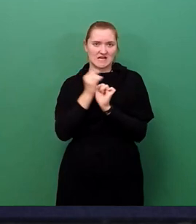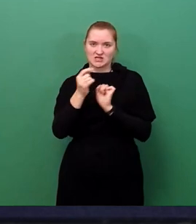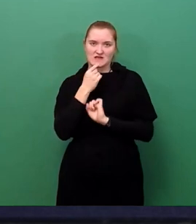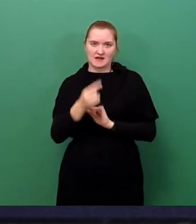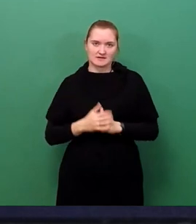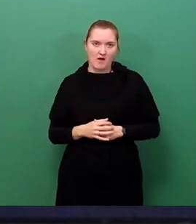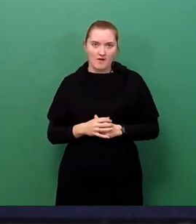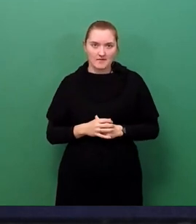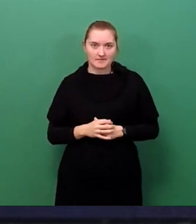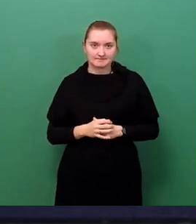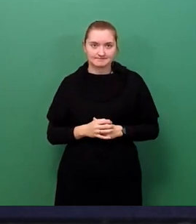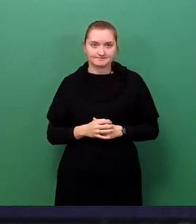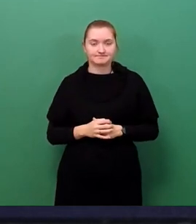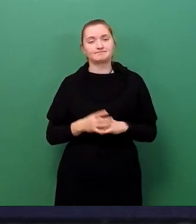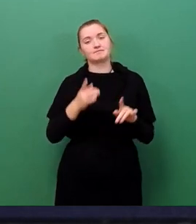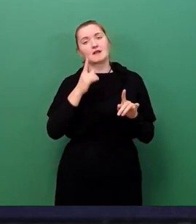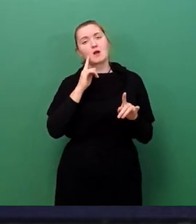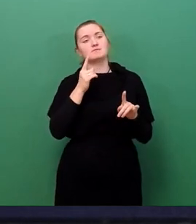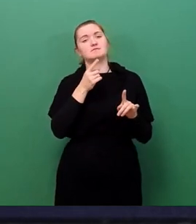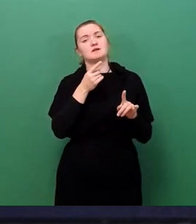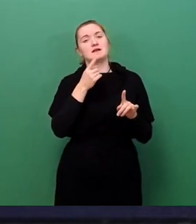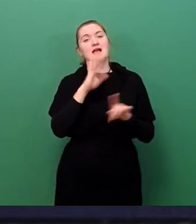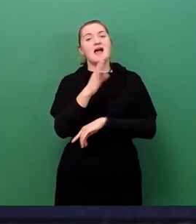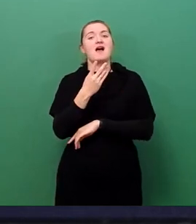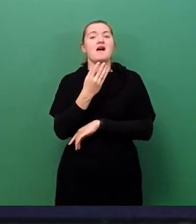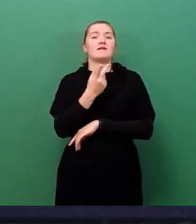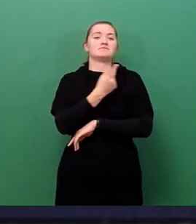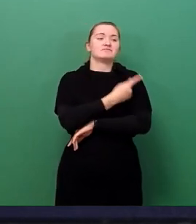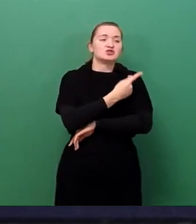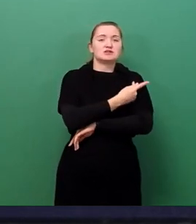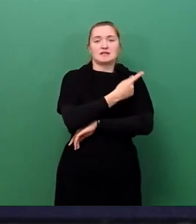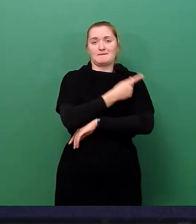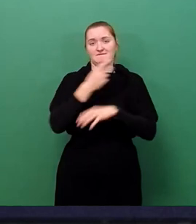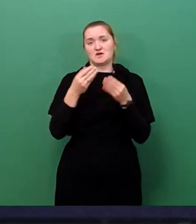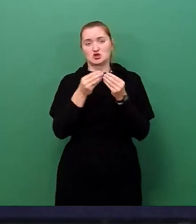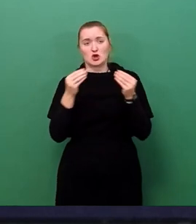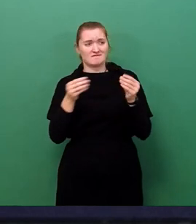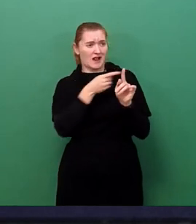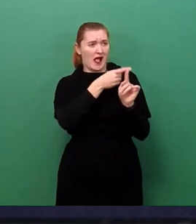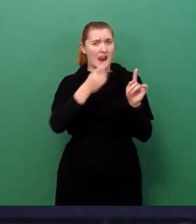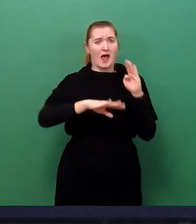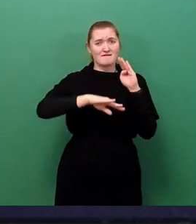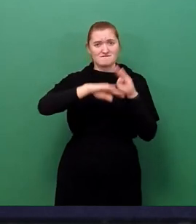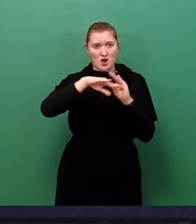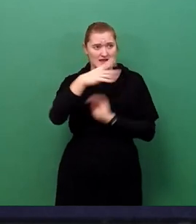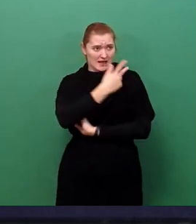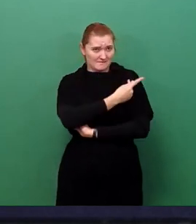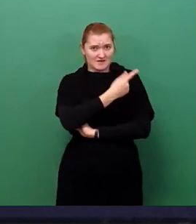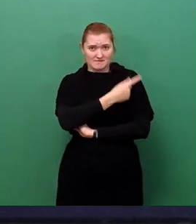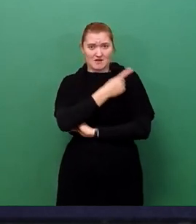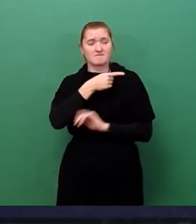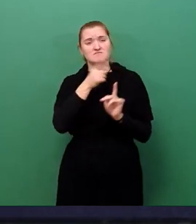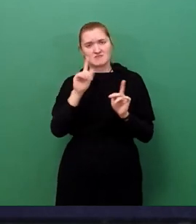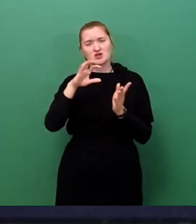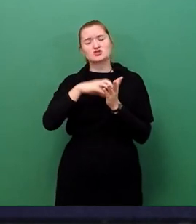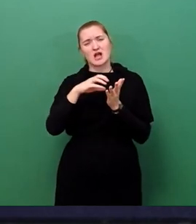müsste die Verteilung der Vakzine für alle vollständig Geimpften der Stadt bekannt sein. Wie Sie wissen, wie